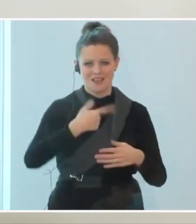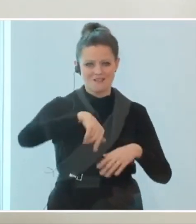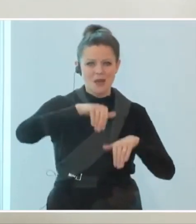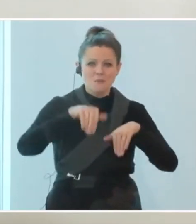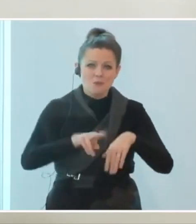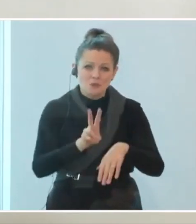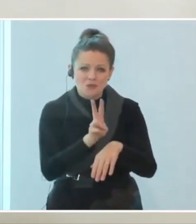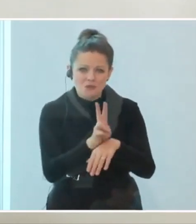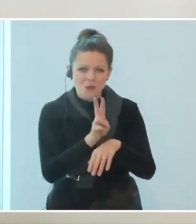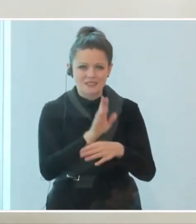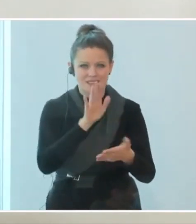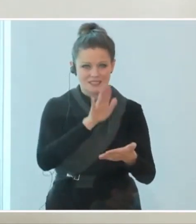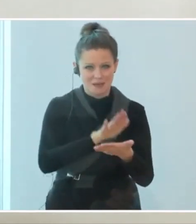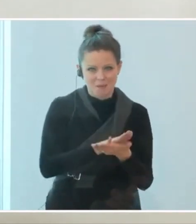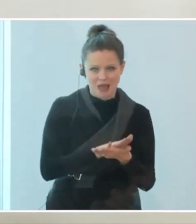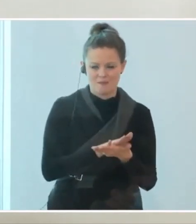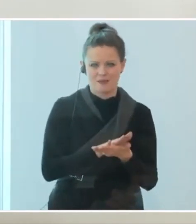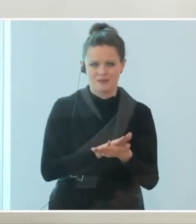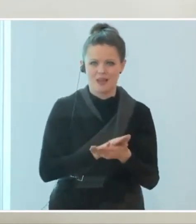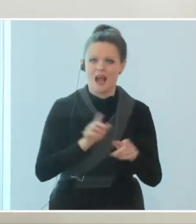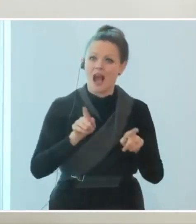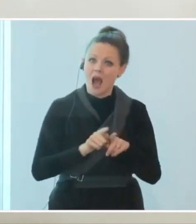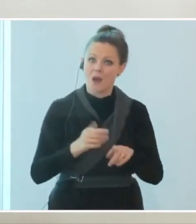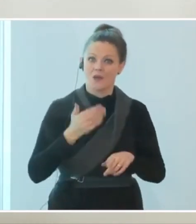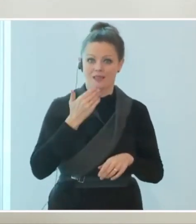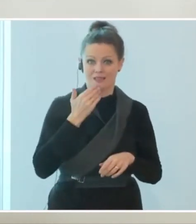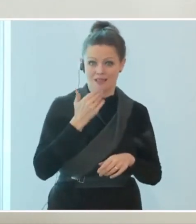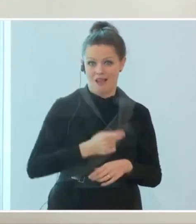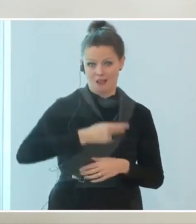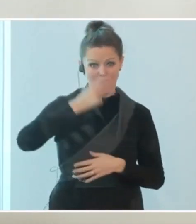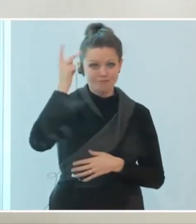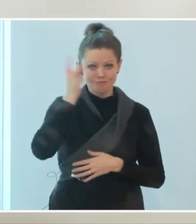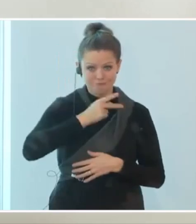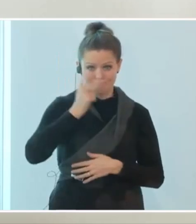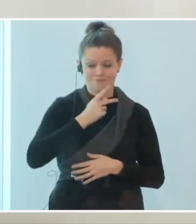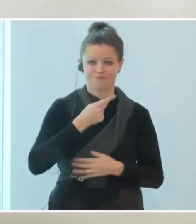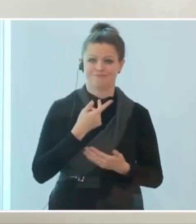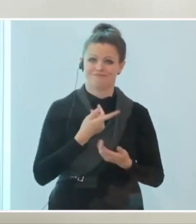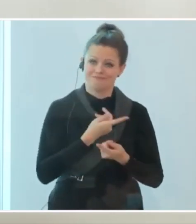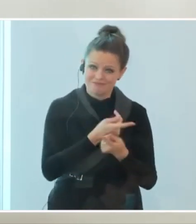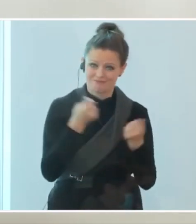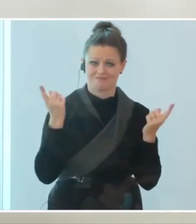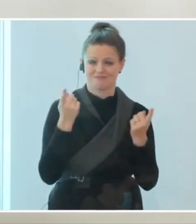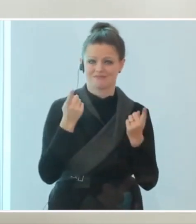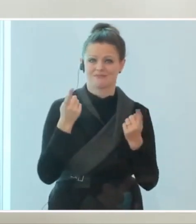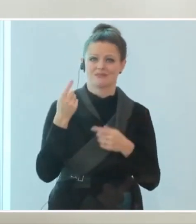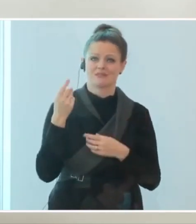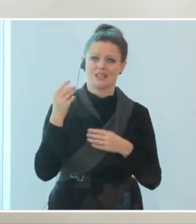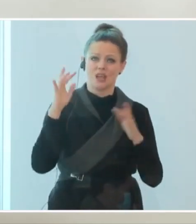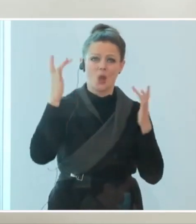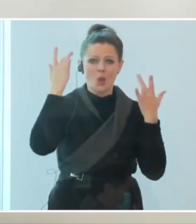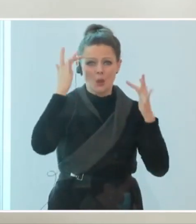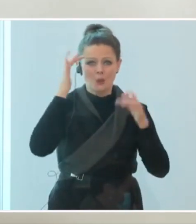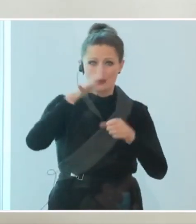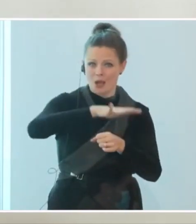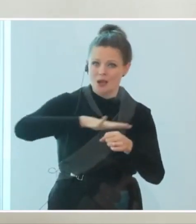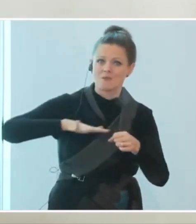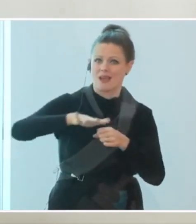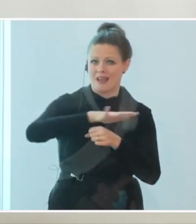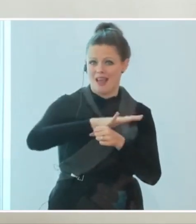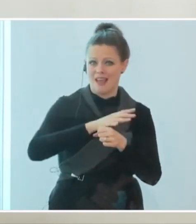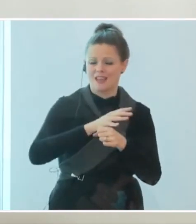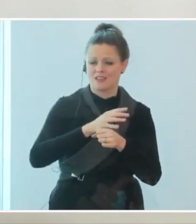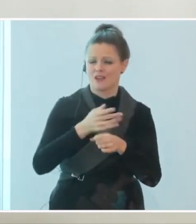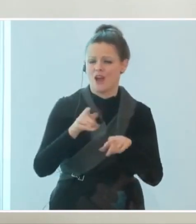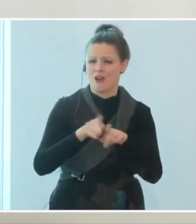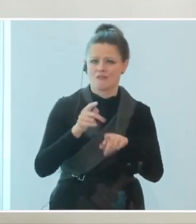bleiben und ich danke auch für das Verständnis, das wir aus der Kulturbranche bekommen. Staatssekretärin Mayer